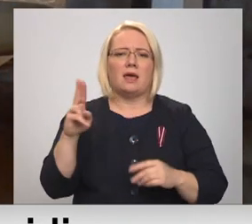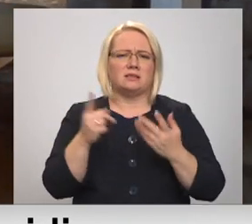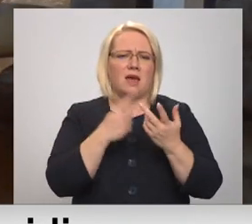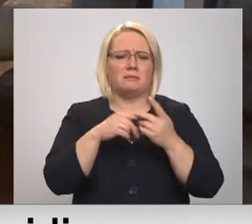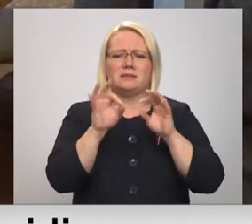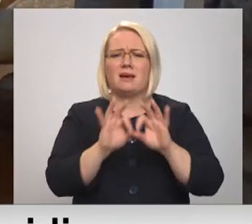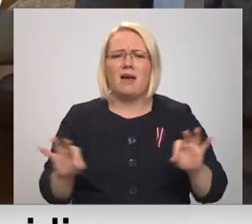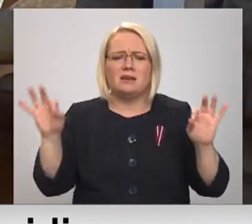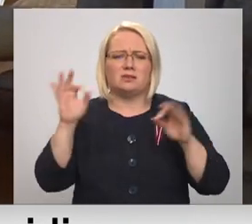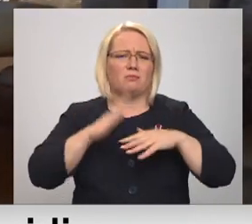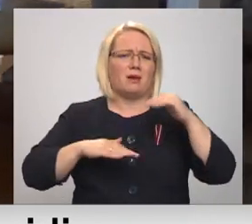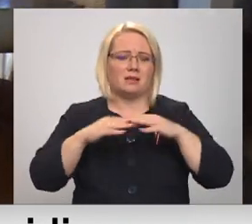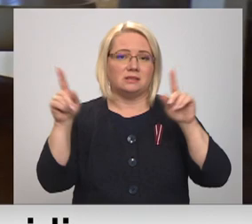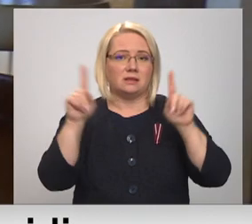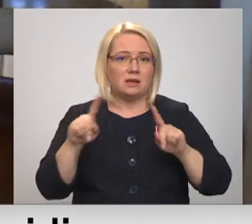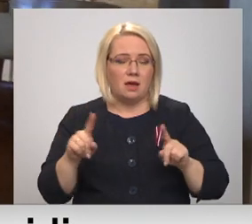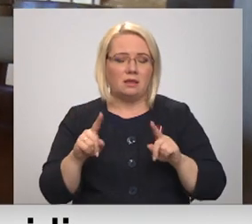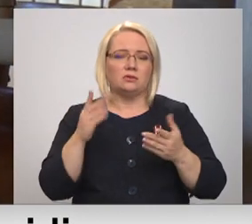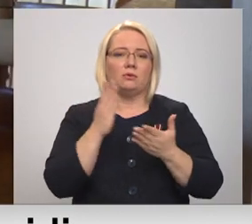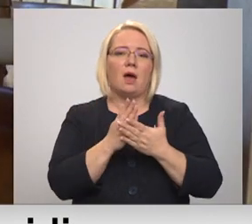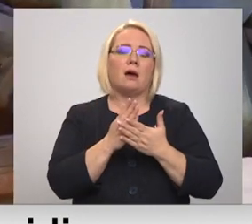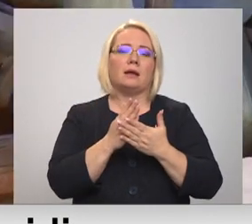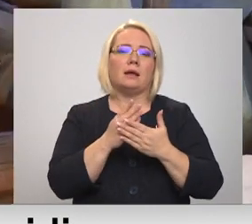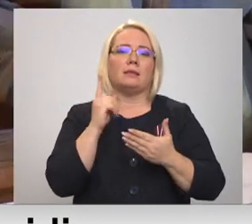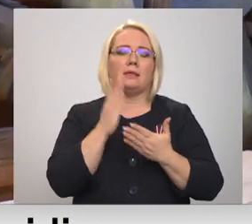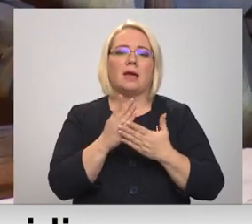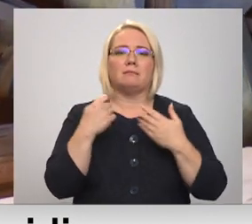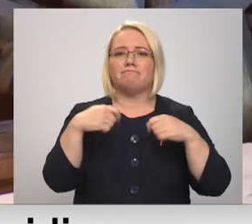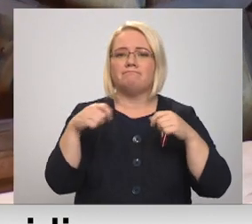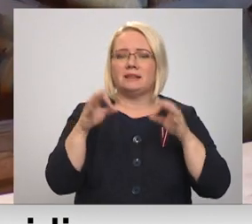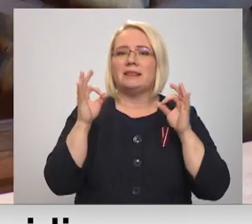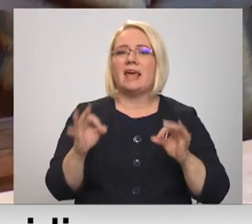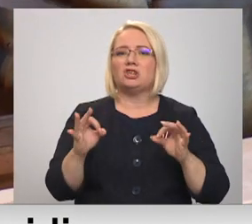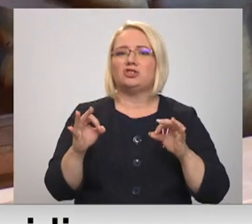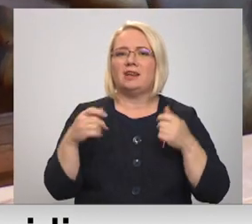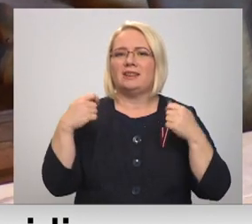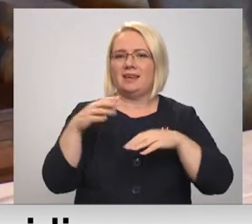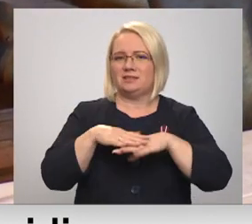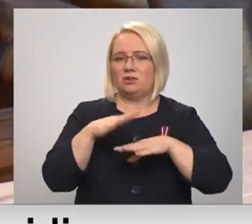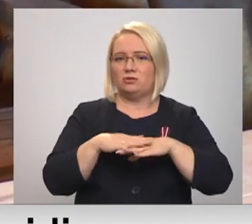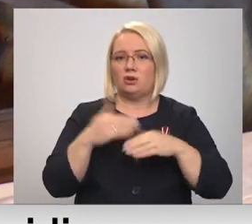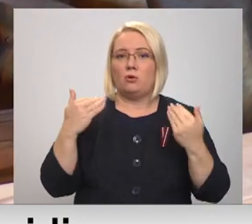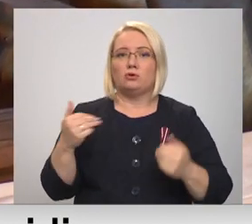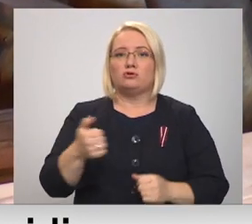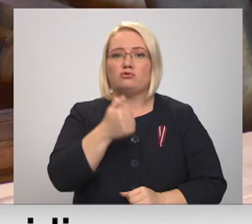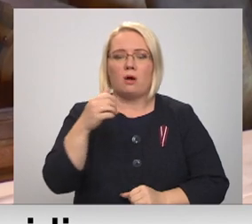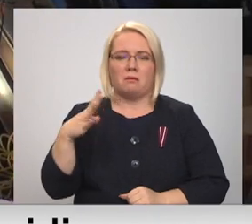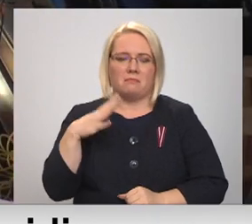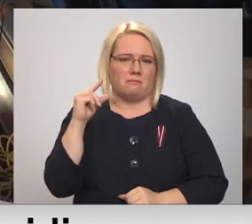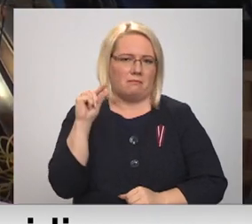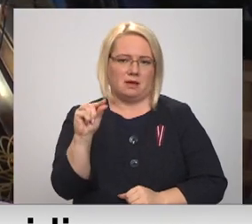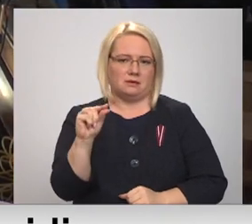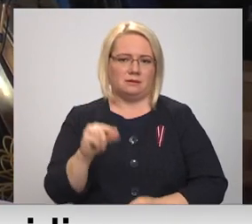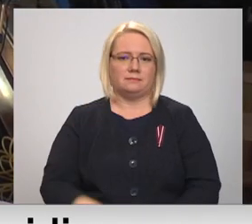skaistas un praktisks lietas. Tirgošanās lielākoties notiek tirgos un tirdziņos, vien šogad to esot bijis pavisam mās.